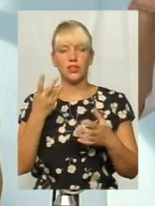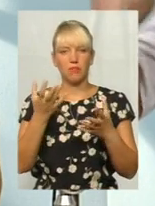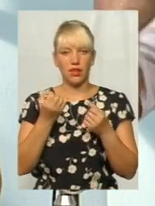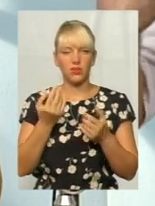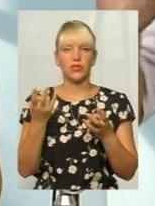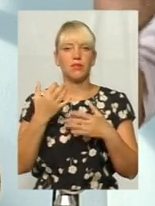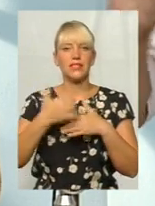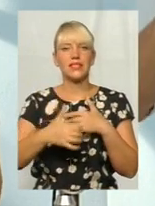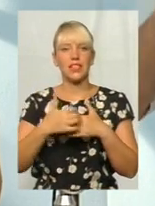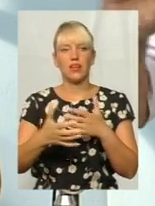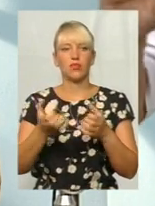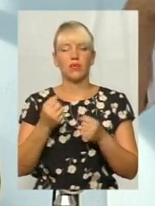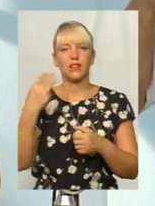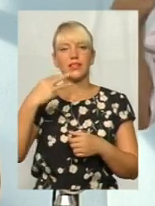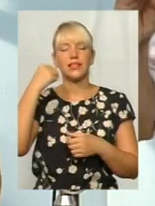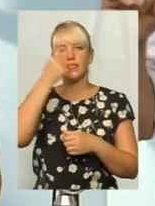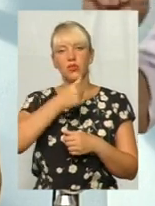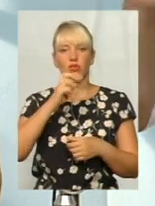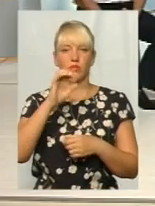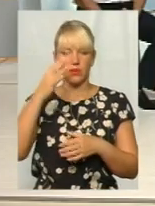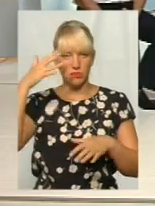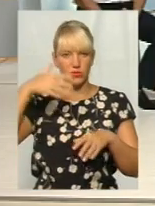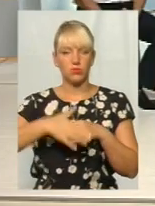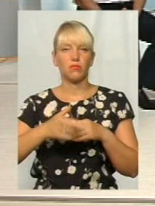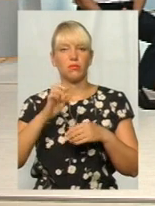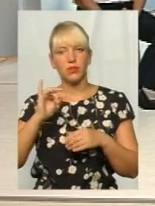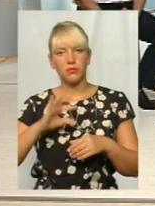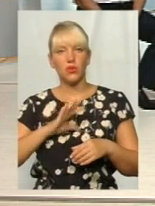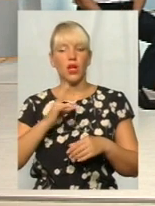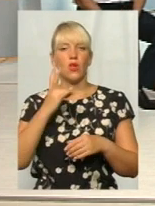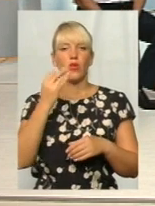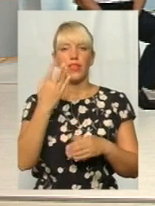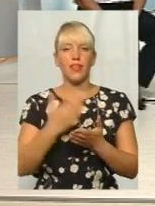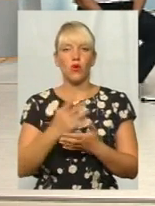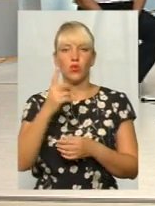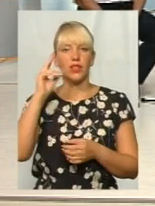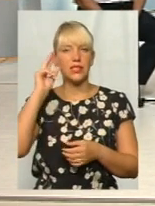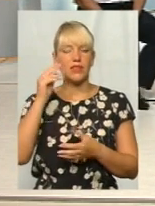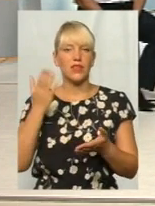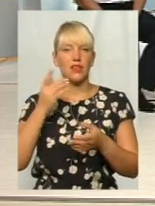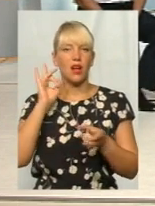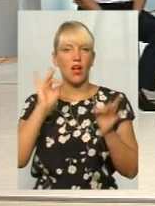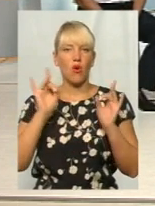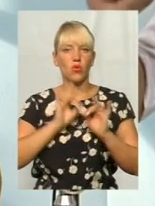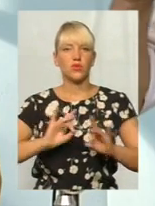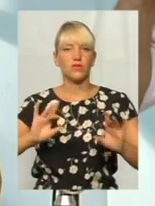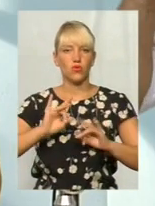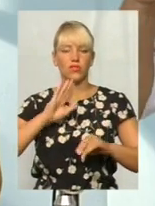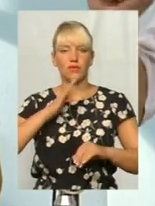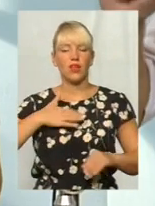брати, реально, 30 років, це було б зрозуміло. Але є одна цифра, яка озвучена навіть у нас в області.